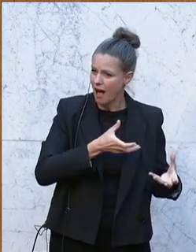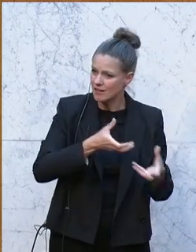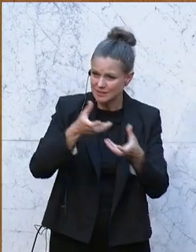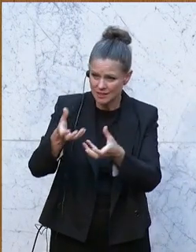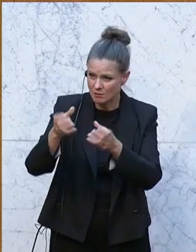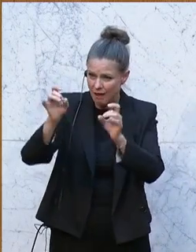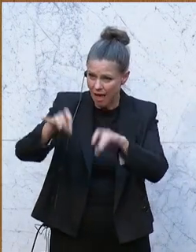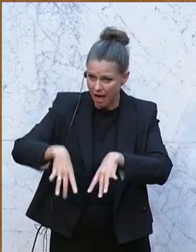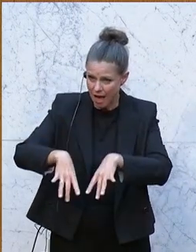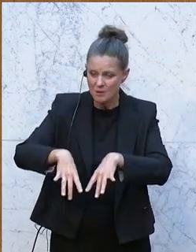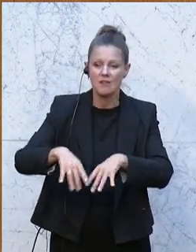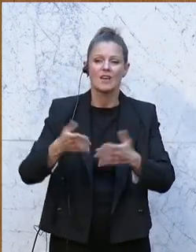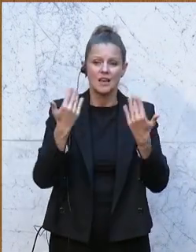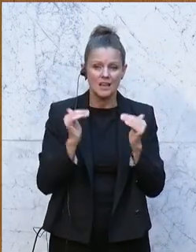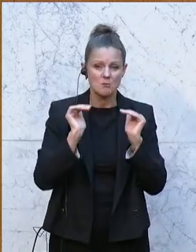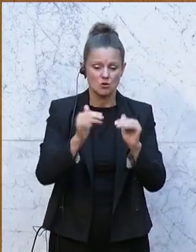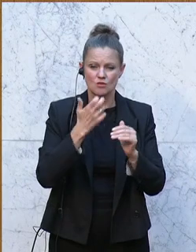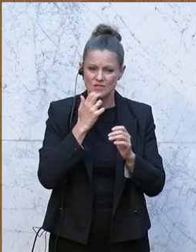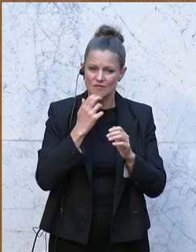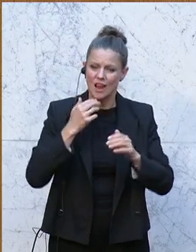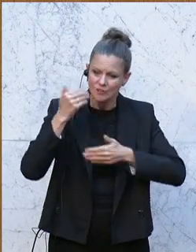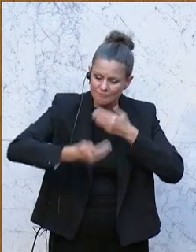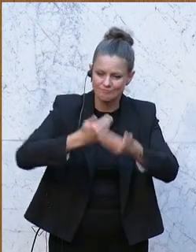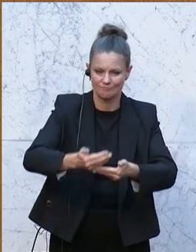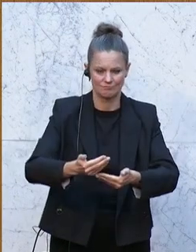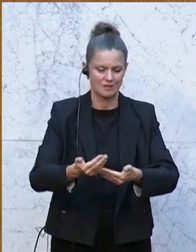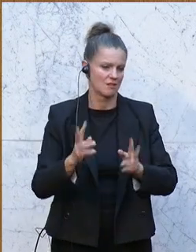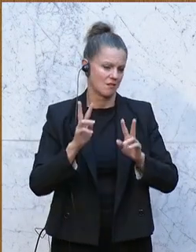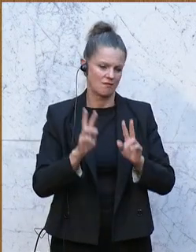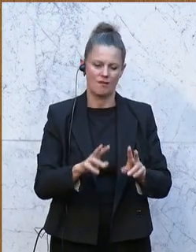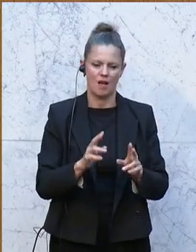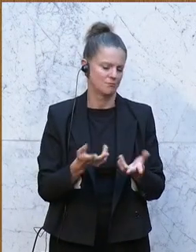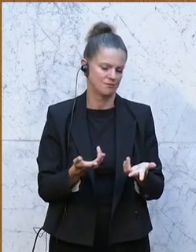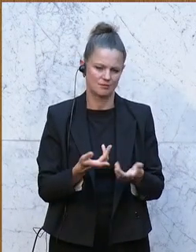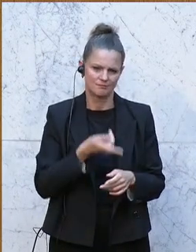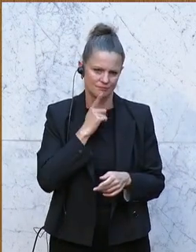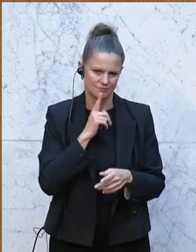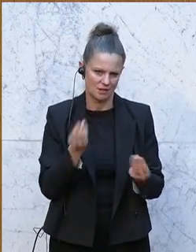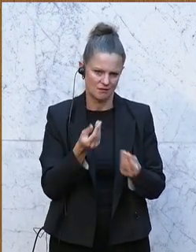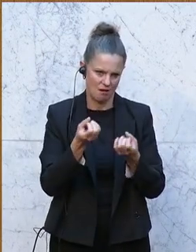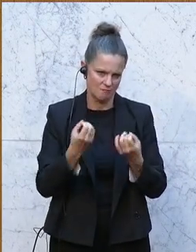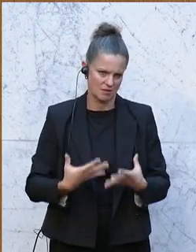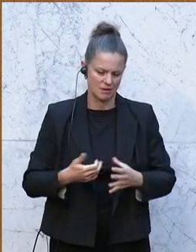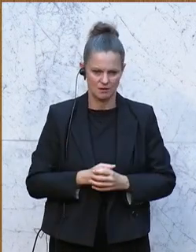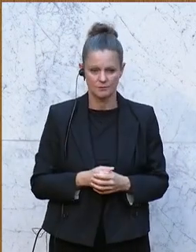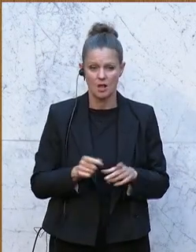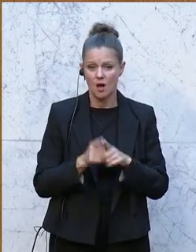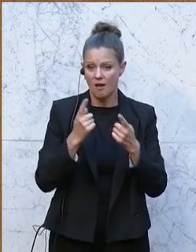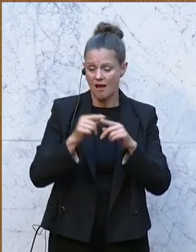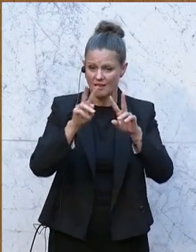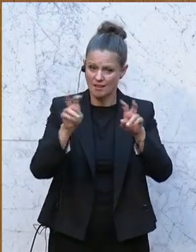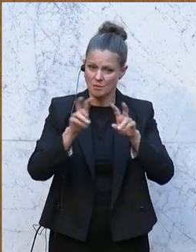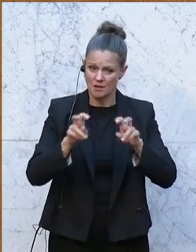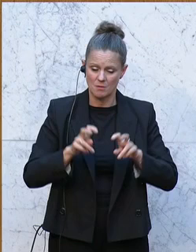im Klimaschutz etwas weitergeht. Und aus dieser Perspektive ist hier einfach viel zu wenig passiert. Und auch in vielen anderen Fragen,